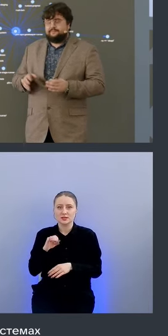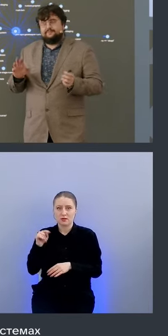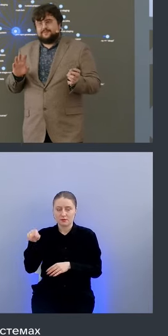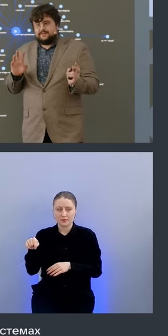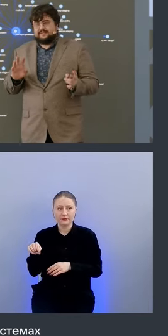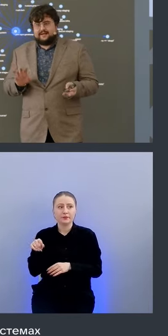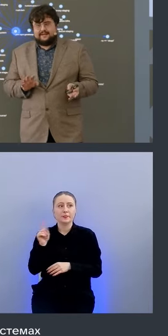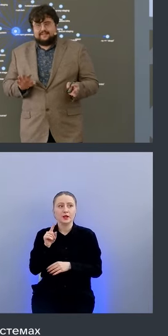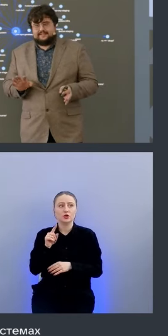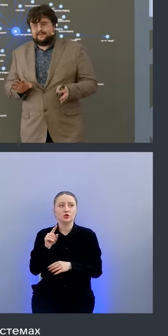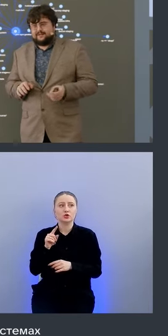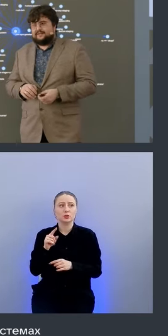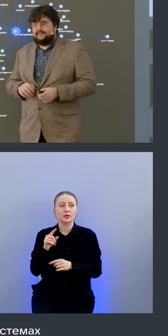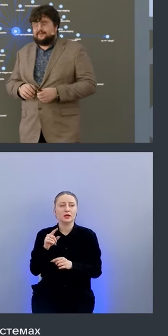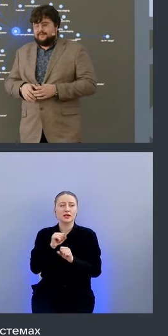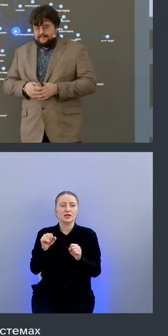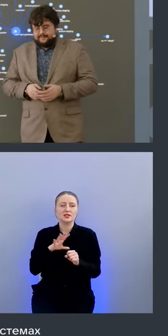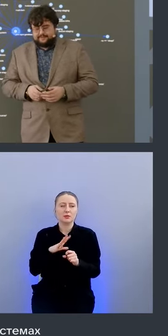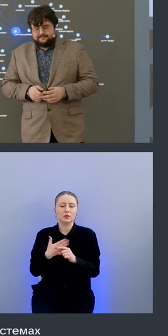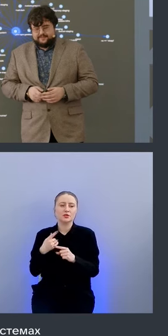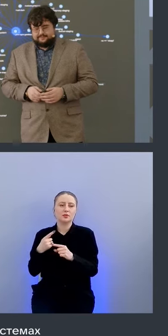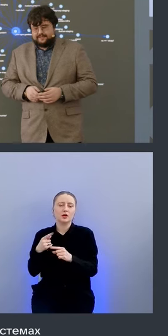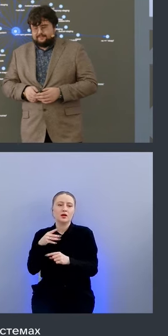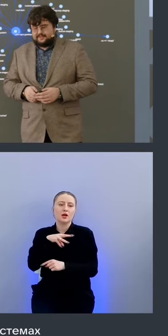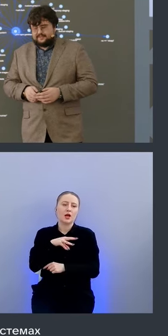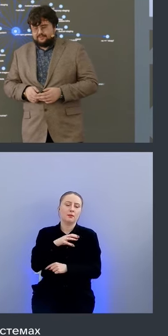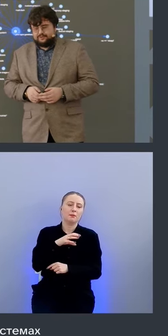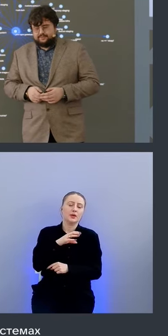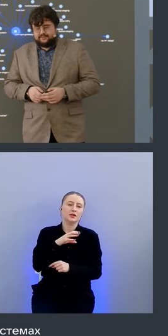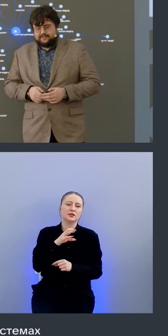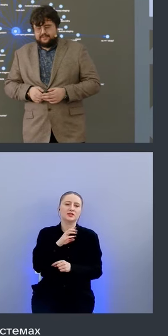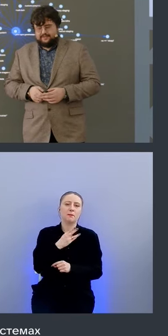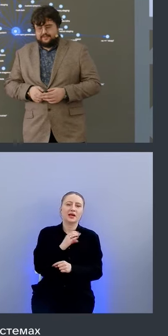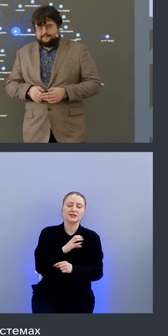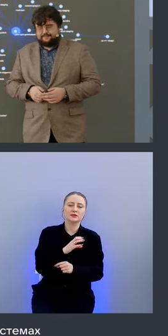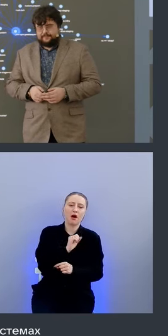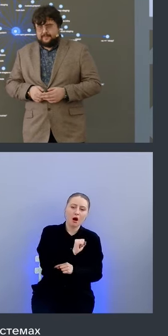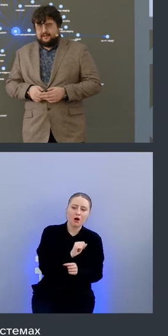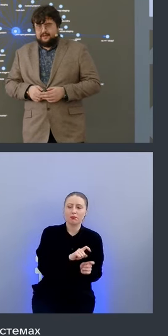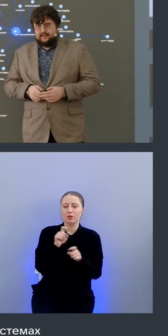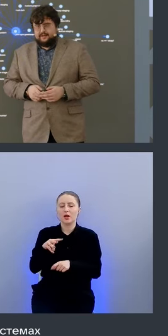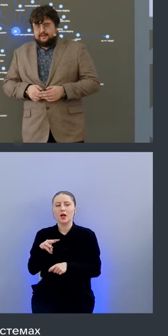ну namespace а нельзя было ходить на namespace b без того чтобы и b не было